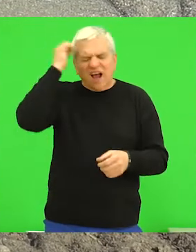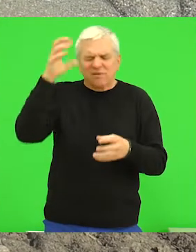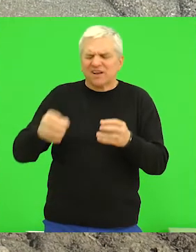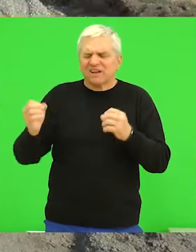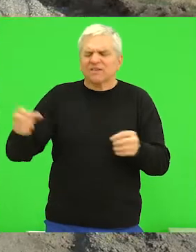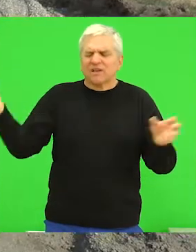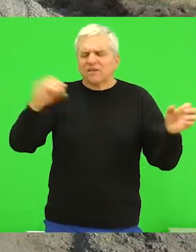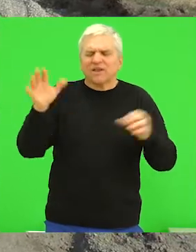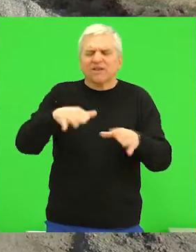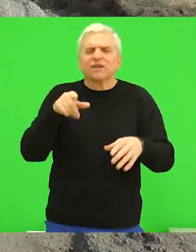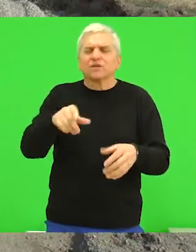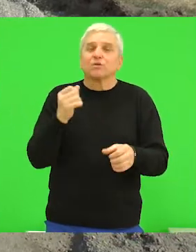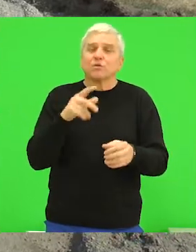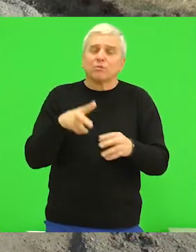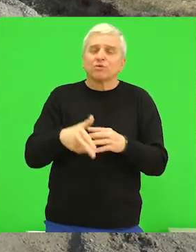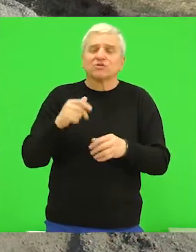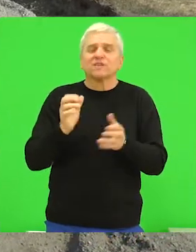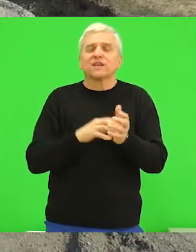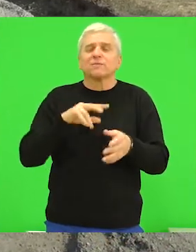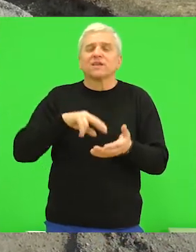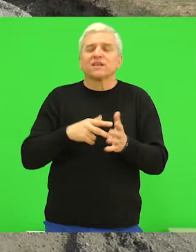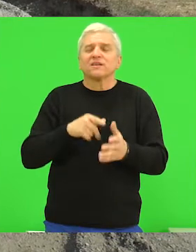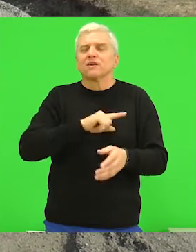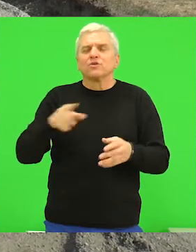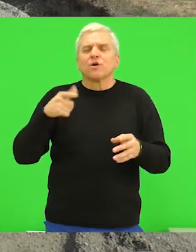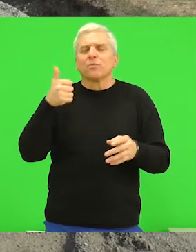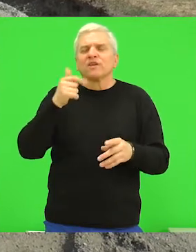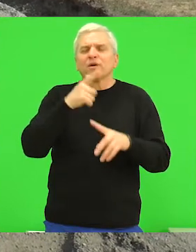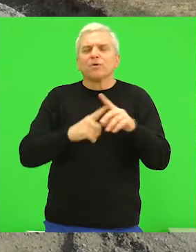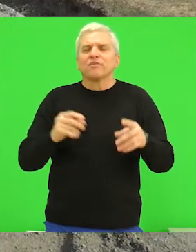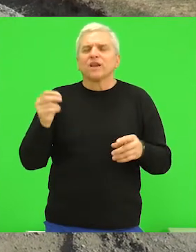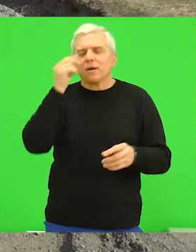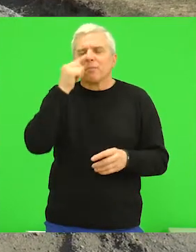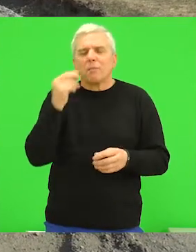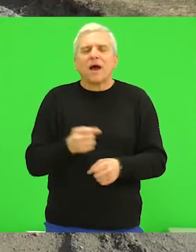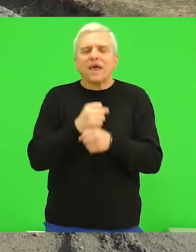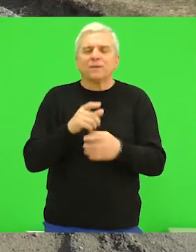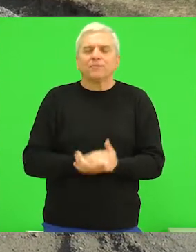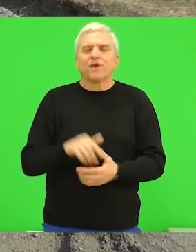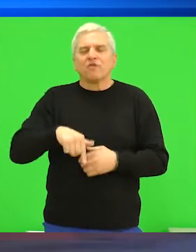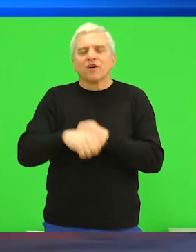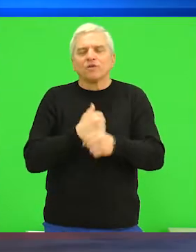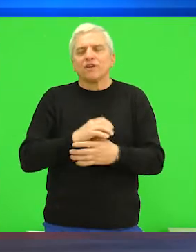tucanikom. Radovi bi trebalo da budu završeni do prve polovine maja ove godine.